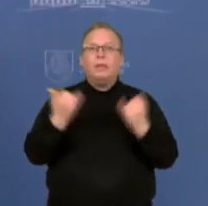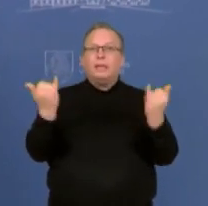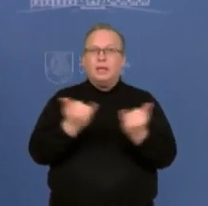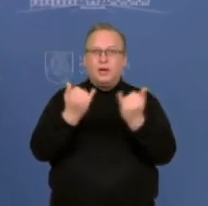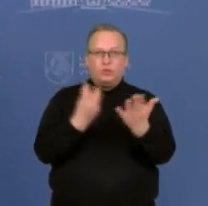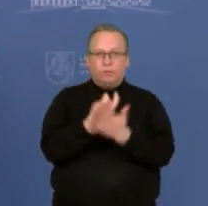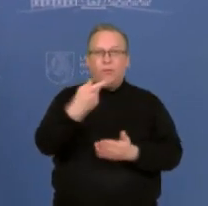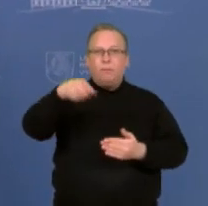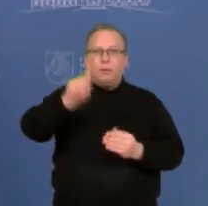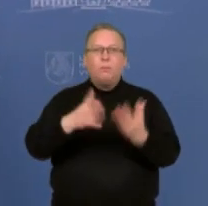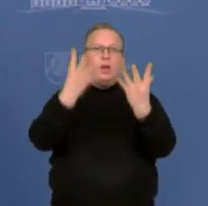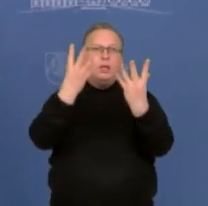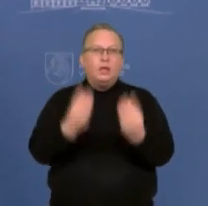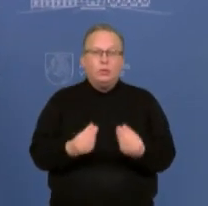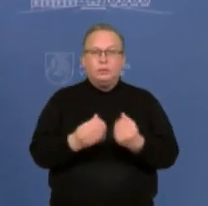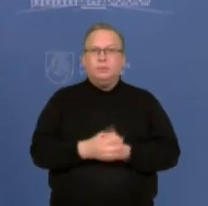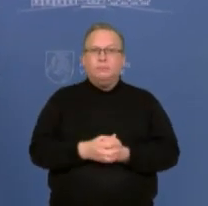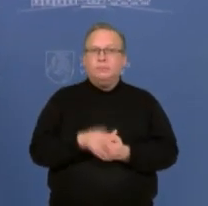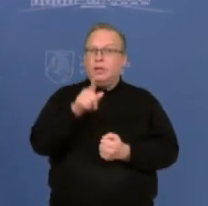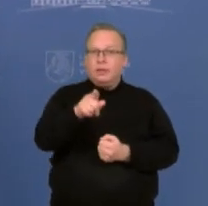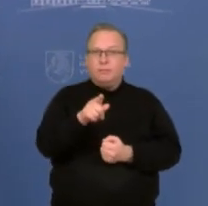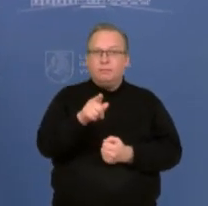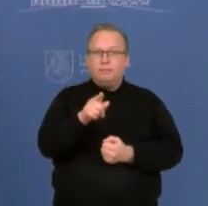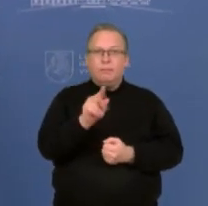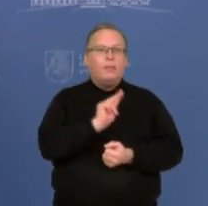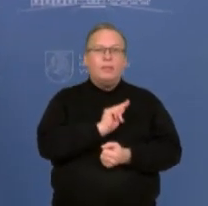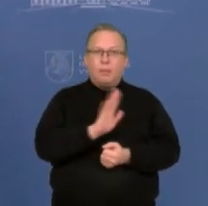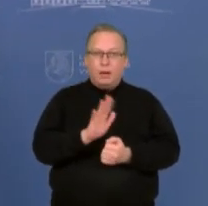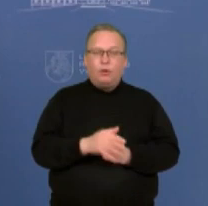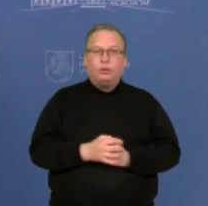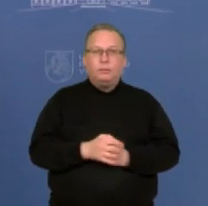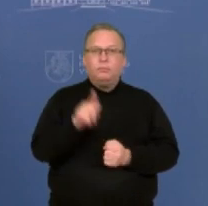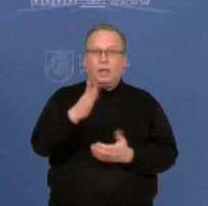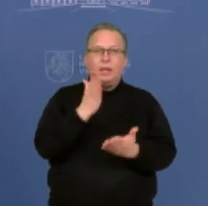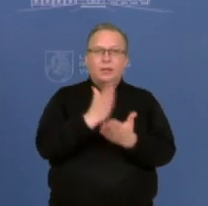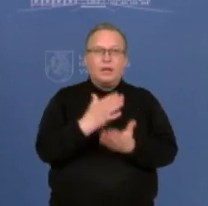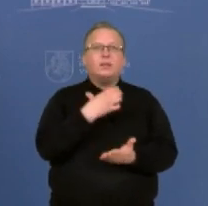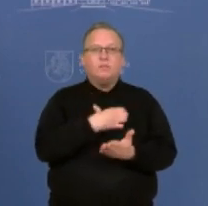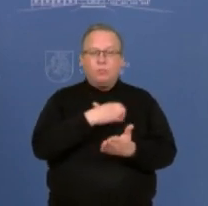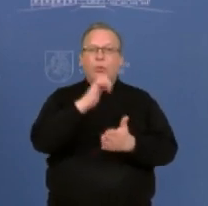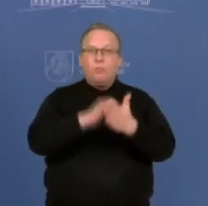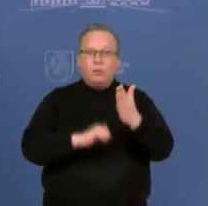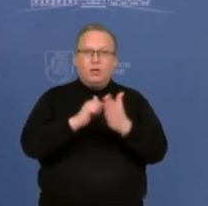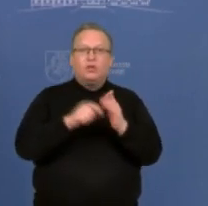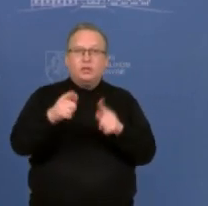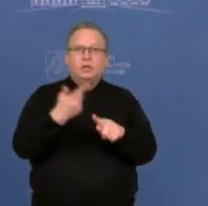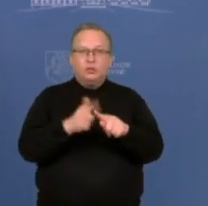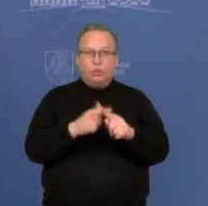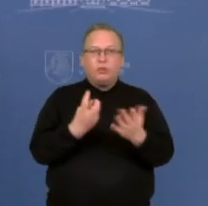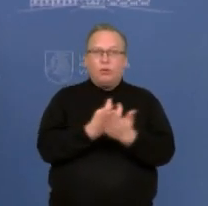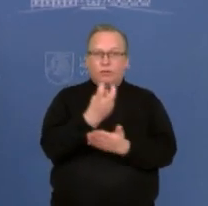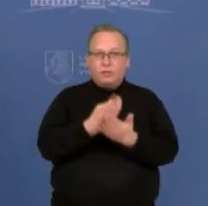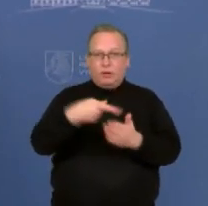nuo vasario pirmos dienos jinai nebegaliojo. Čia yra svarbios aplinkybės, kad jinai nebegaliojo nuo vasario